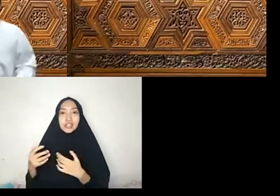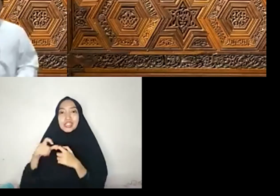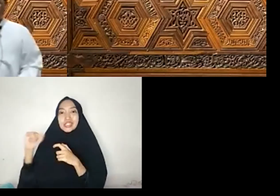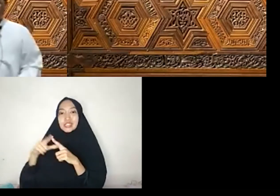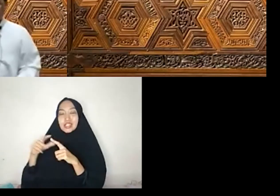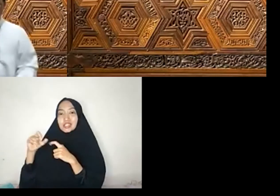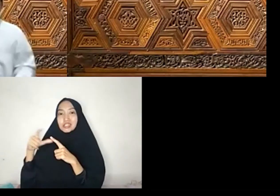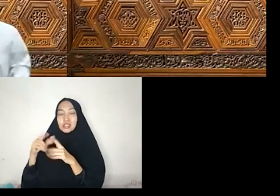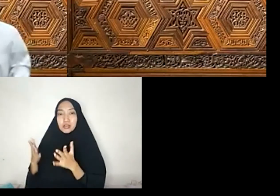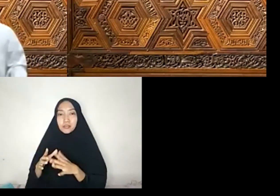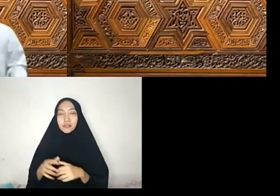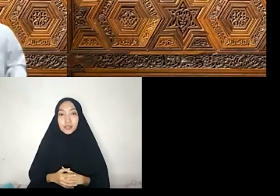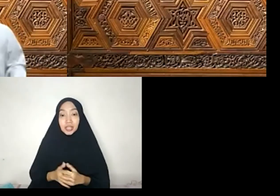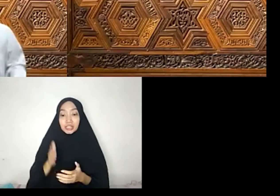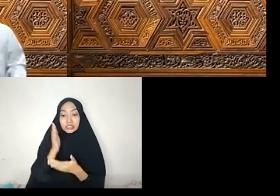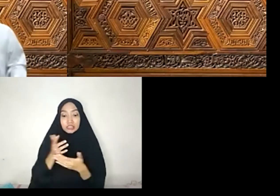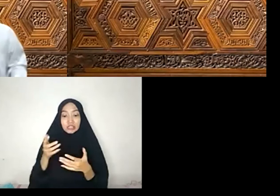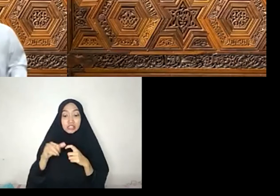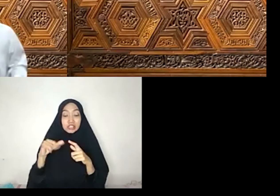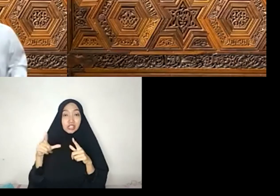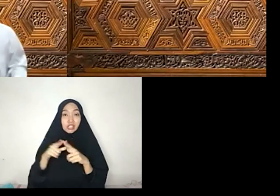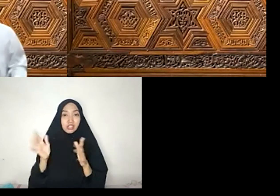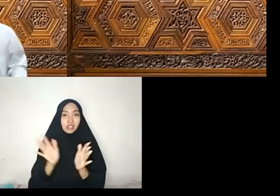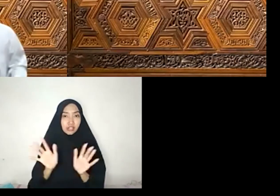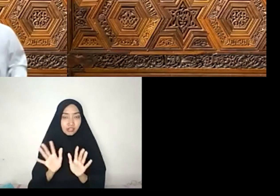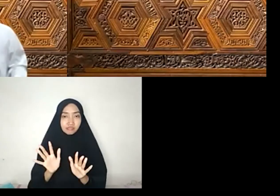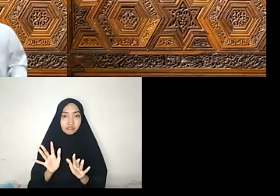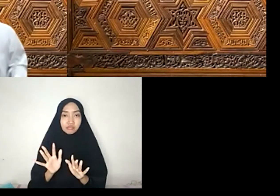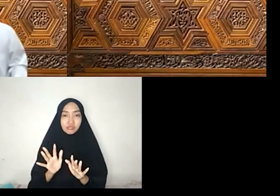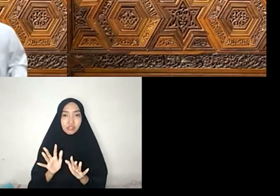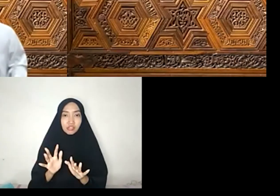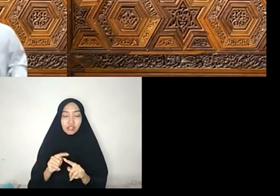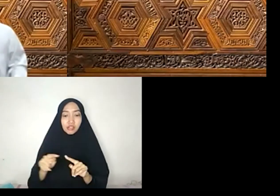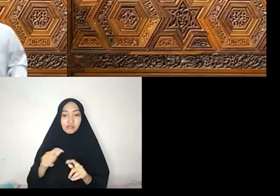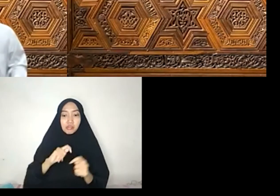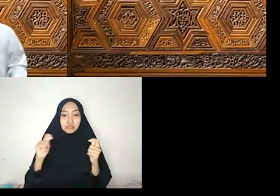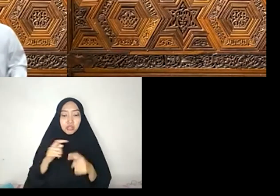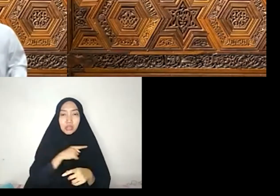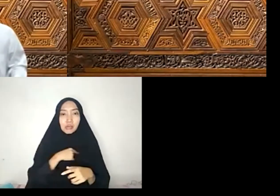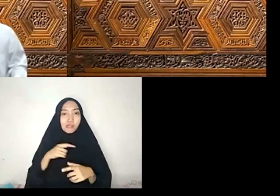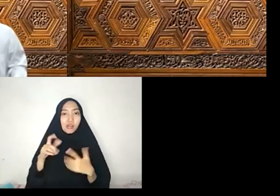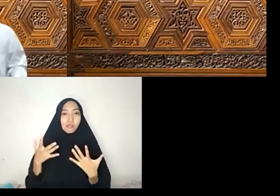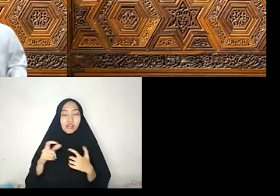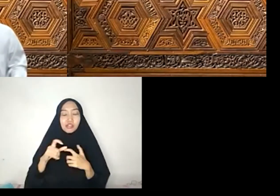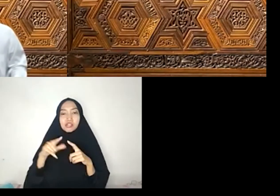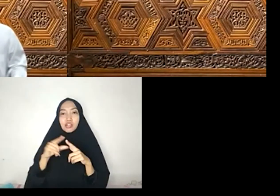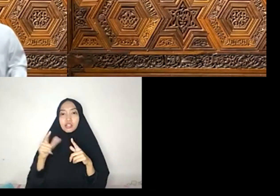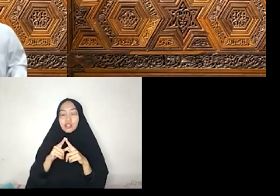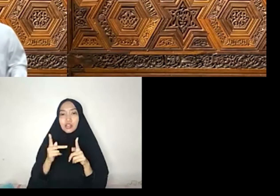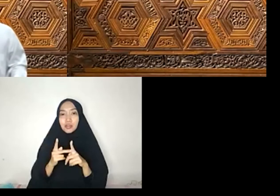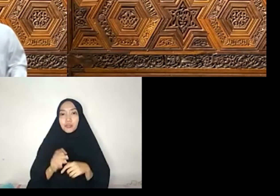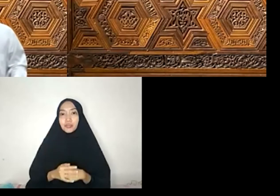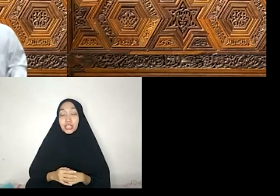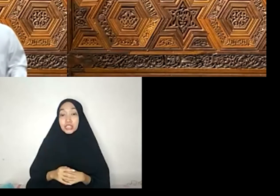bagian syari'ah sekalipun diatas namakan syari'ah Syari'ah adalah keadilan Allah di bumi